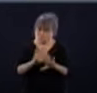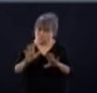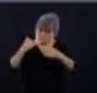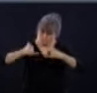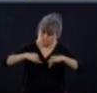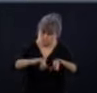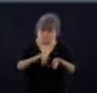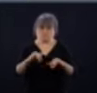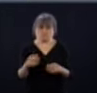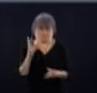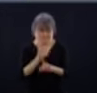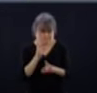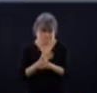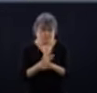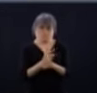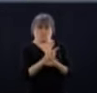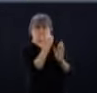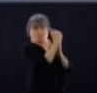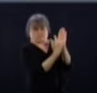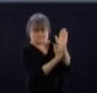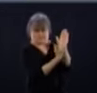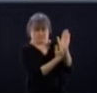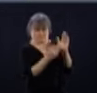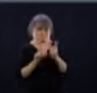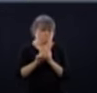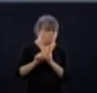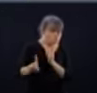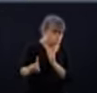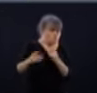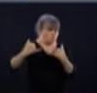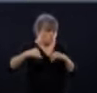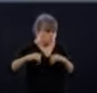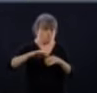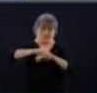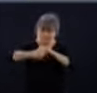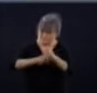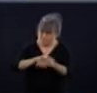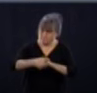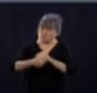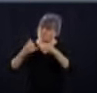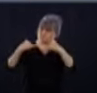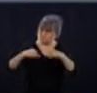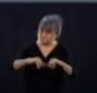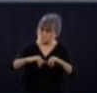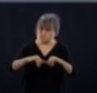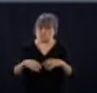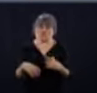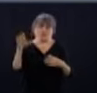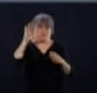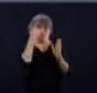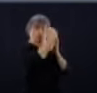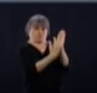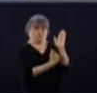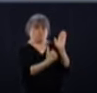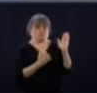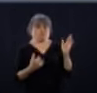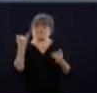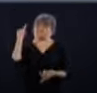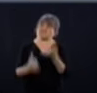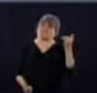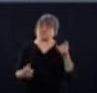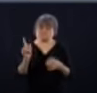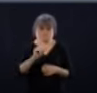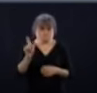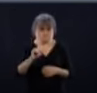santé publique, qu'on continue de maintenir la distance, de se laver les mains et de continuer d'obéir à toutes les consignes, parce qu